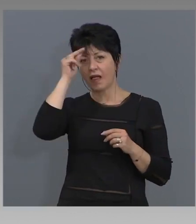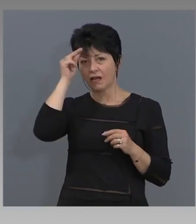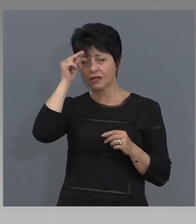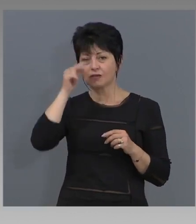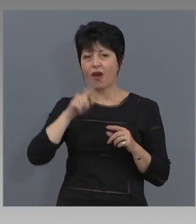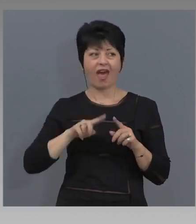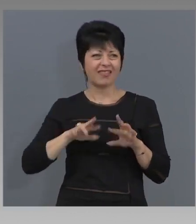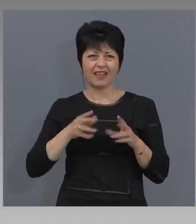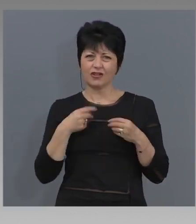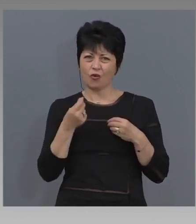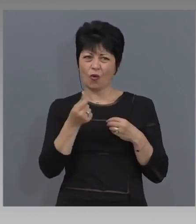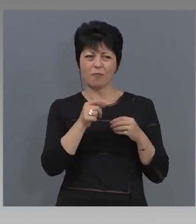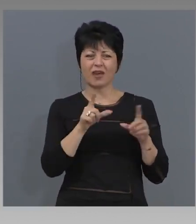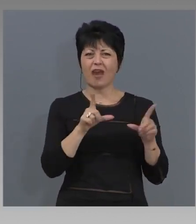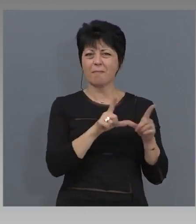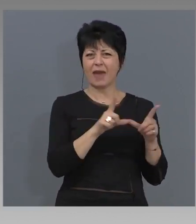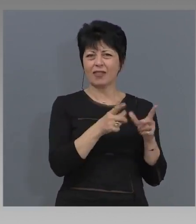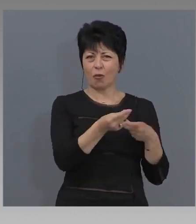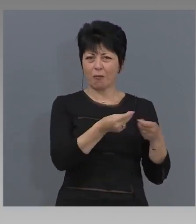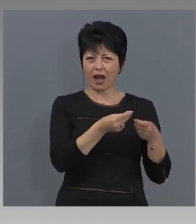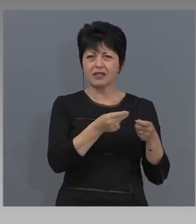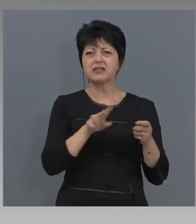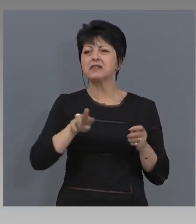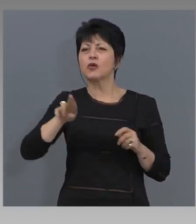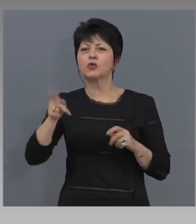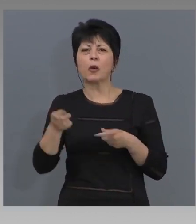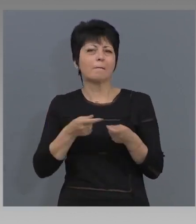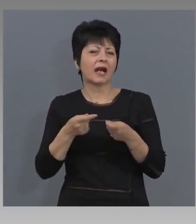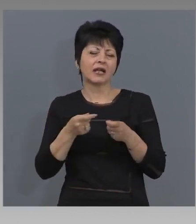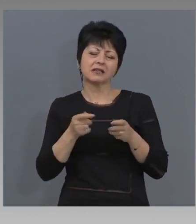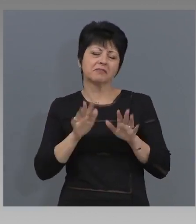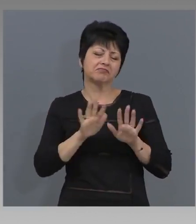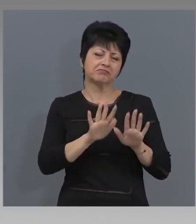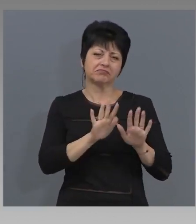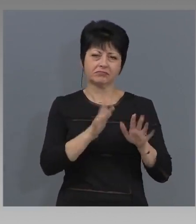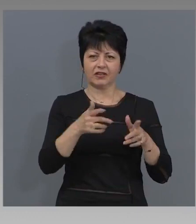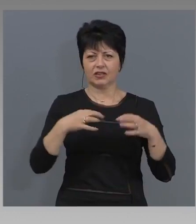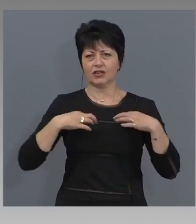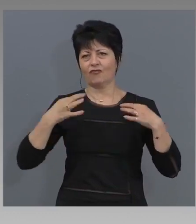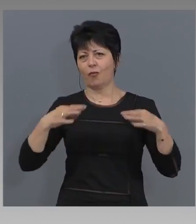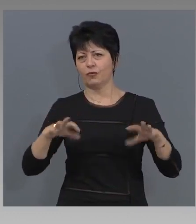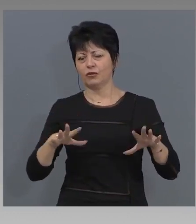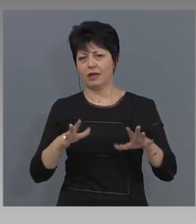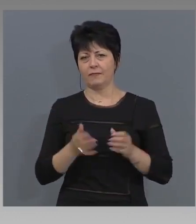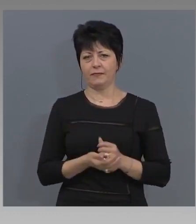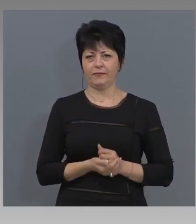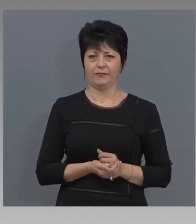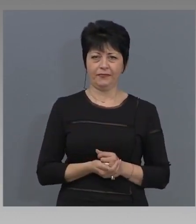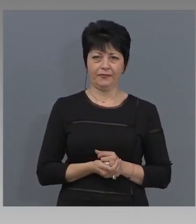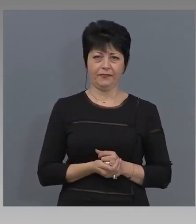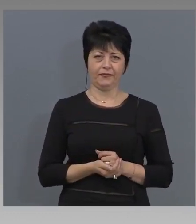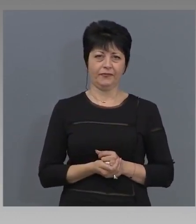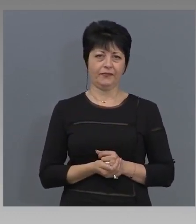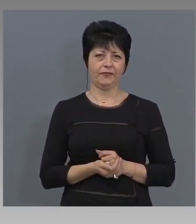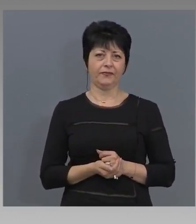или ще ги купят от някъде другаде. Вече тяхна свобода, това включва бирата и всички останали продукти.